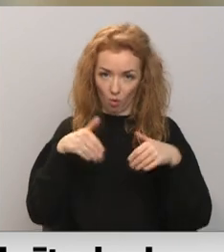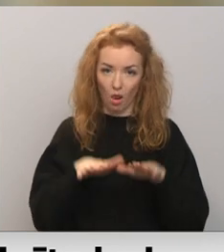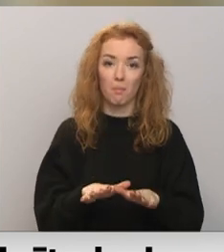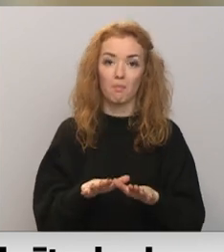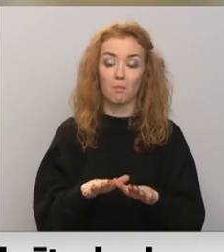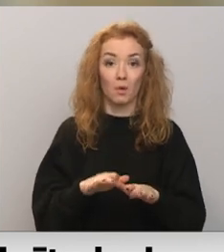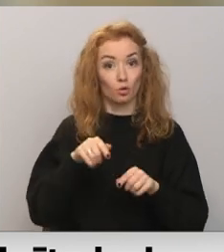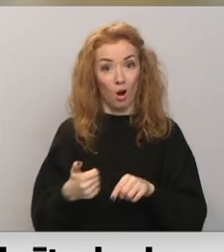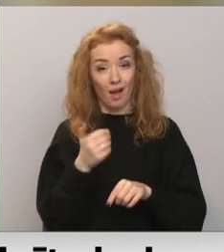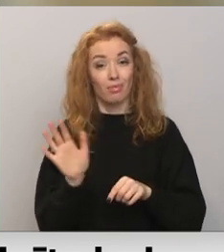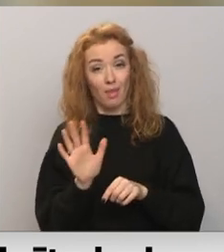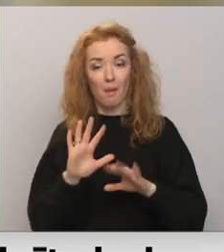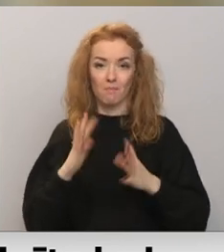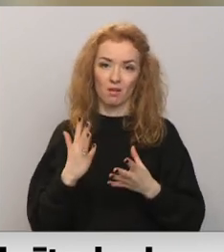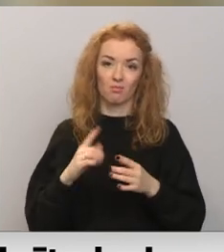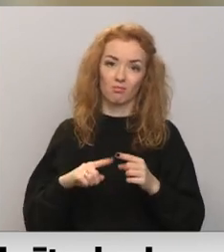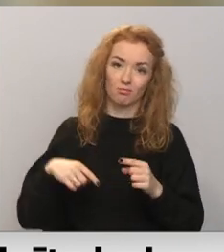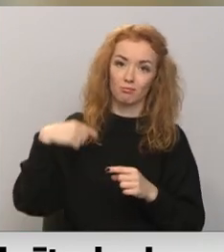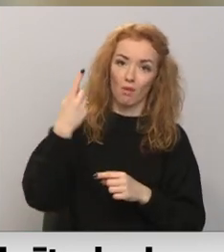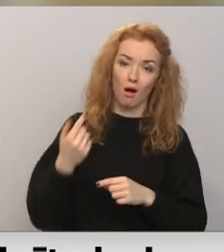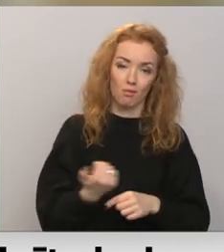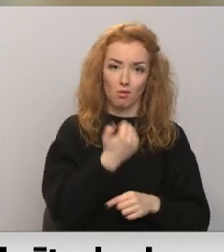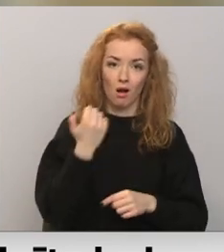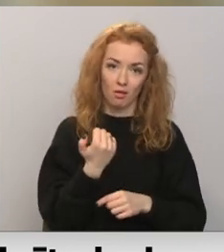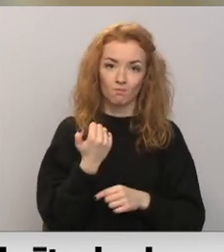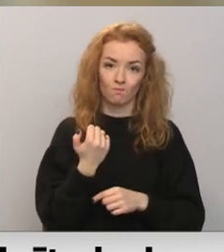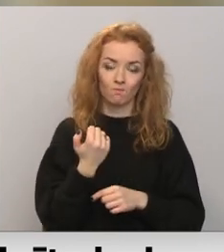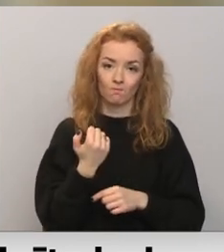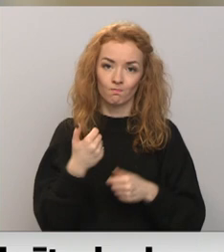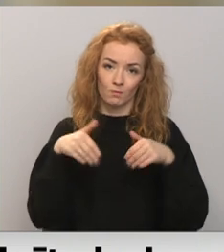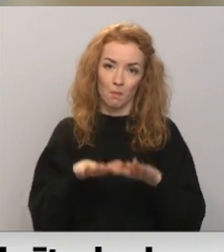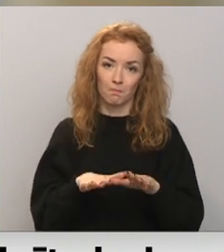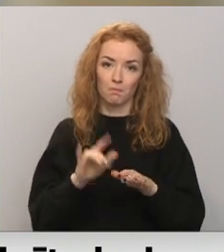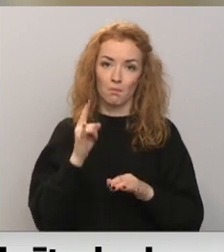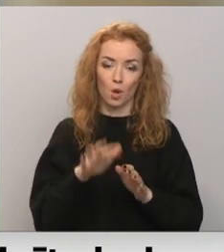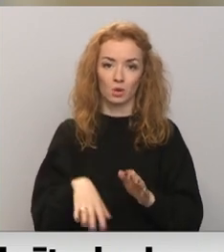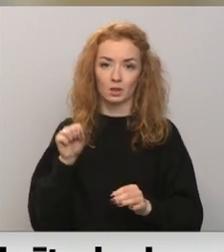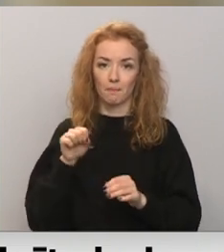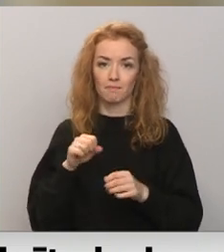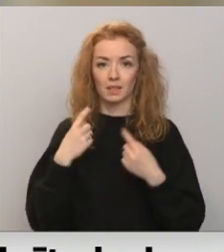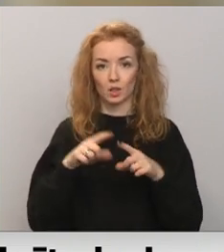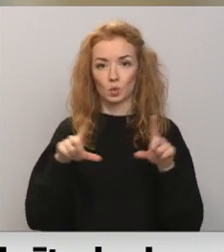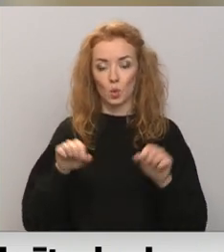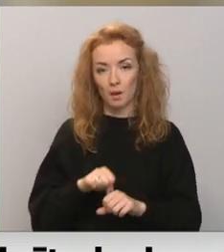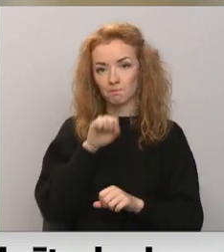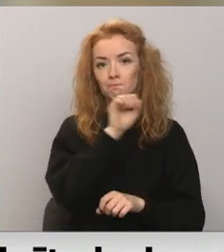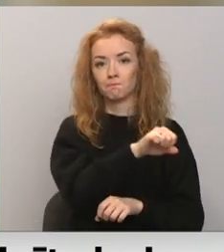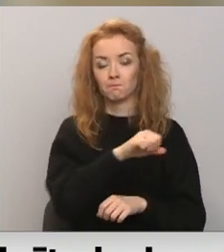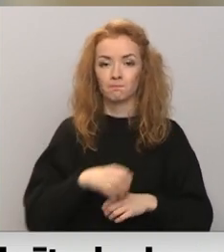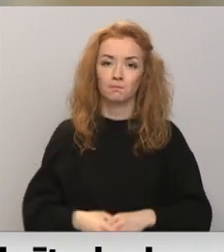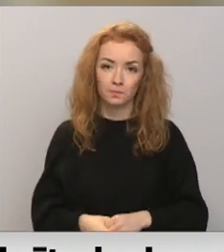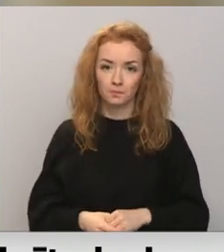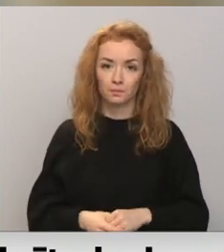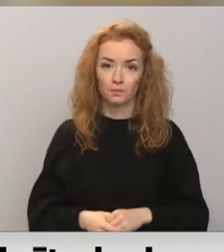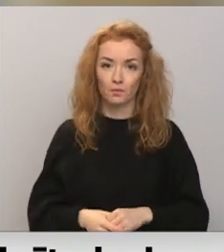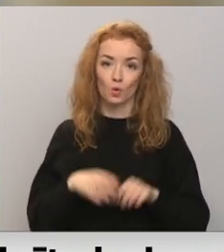Ja ne šogad, tad sākot ar nākamajā mācību gadu, iespējams arī meklēt citu mācību iestādi,